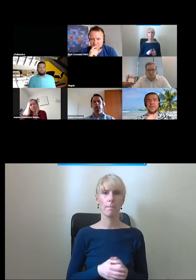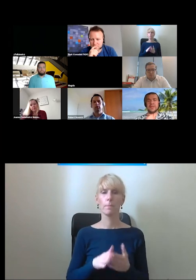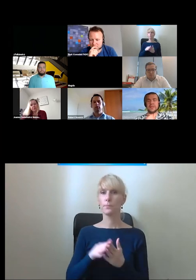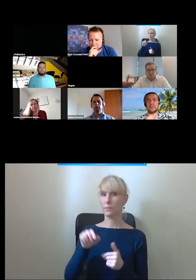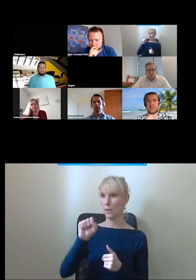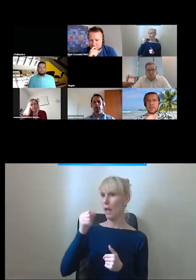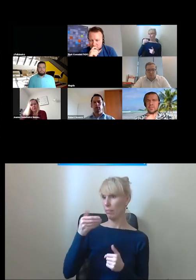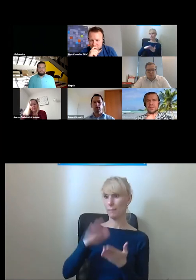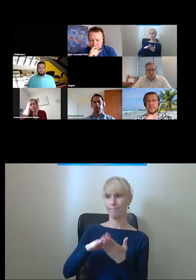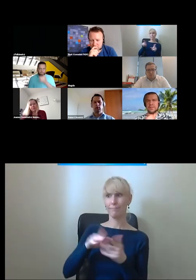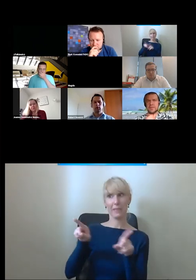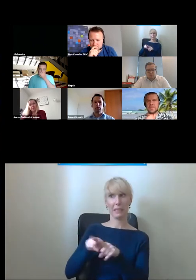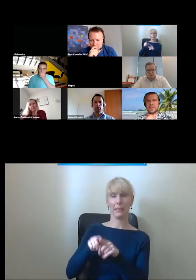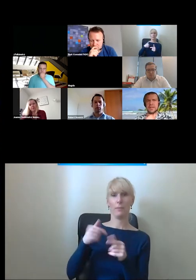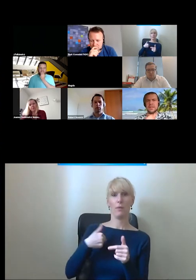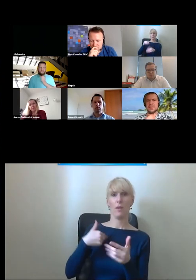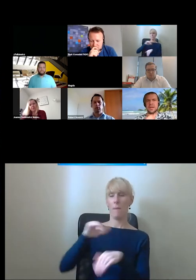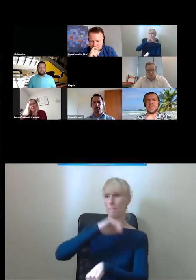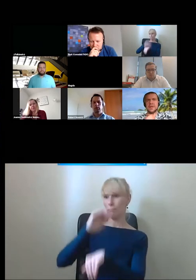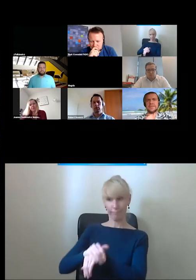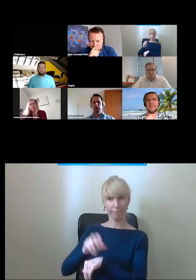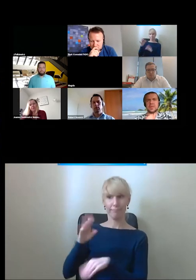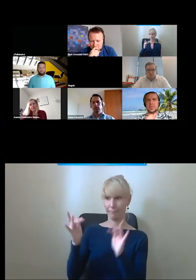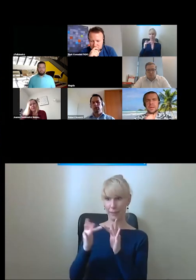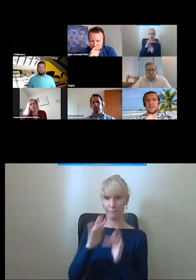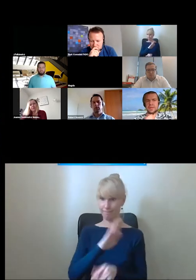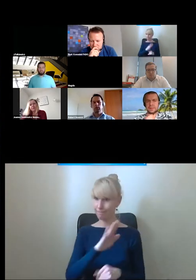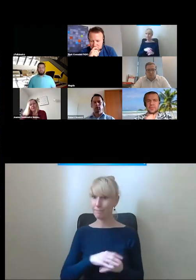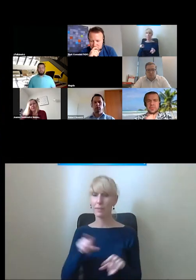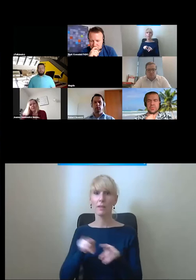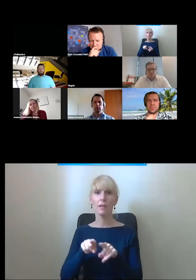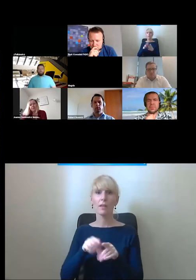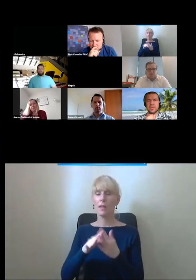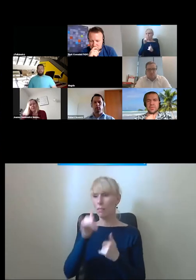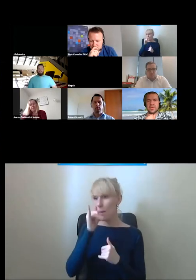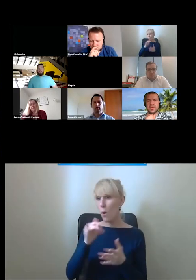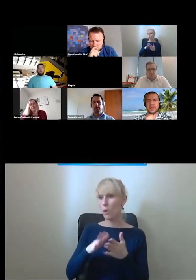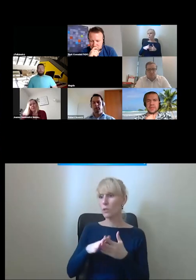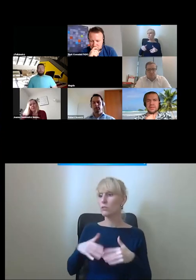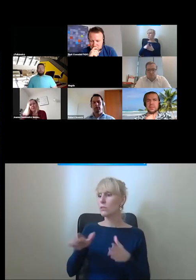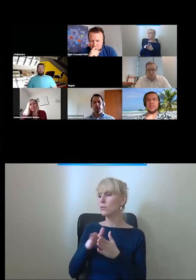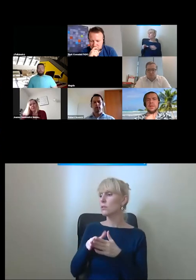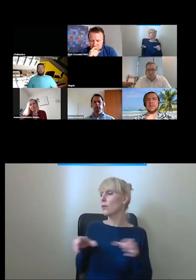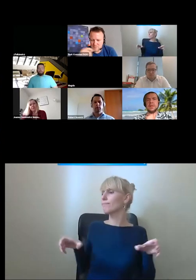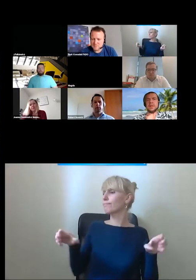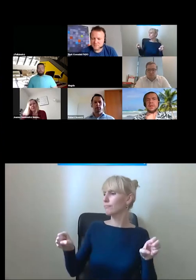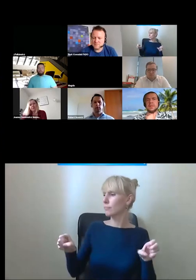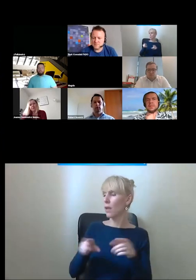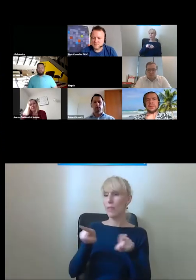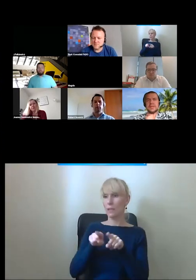ja potwierdzę no bo tak jak było nawet na filmie pokazane że no ja nie jestem w stanie się utrzymać musiał mnie trzymać Bartek z tyłu